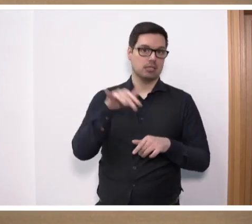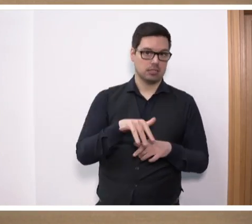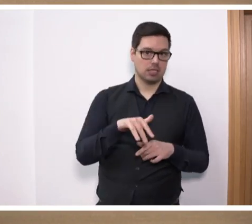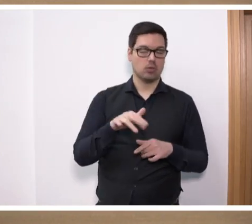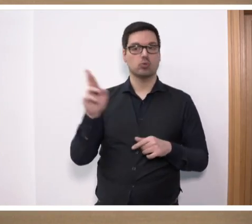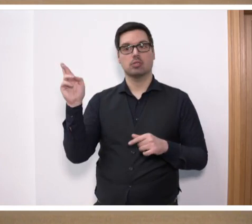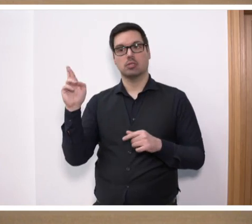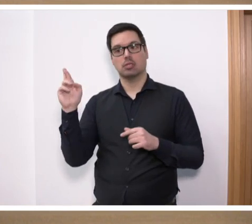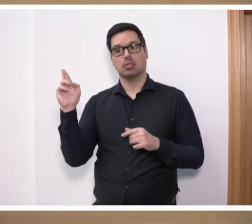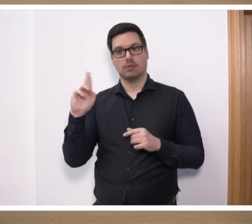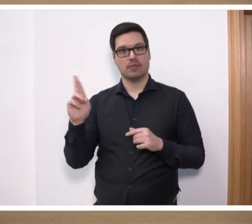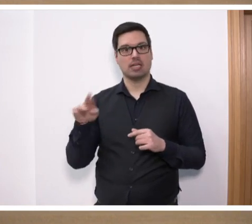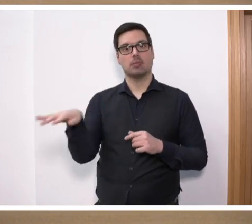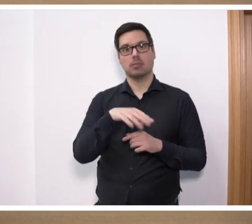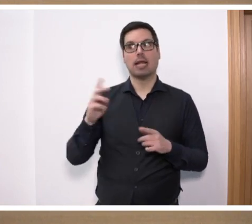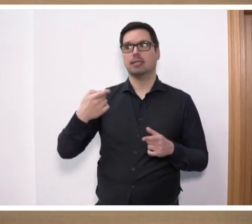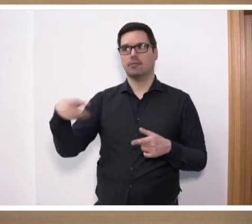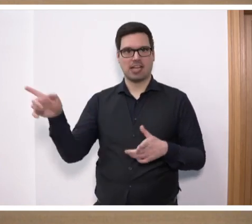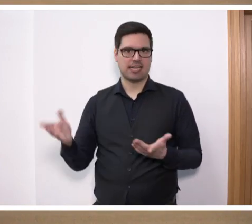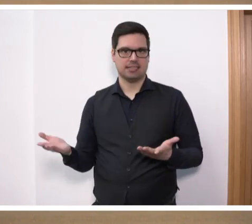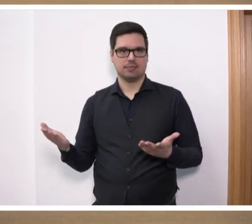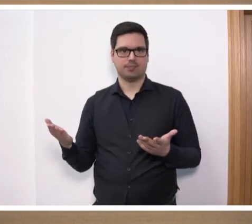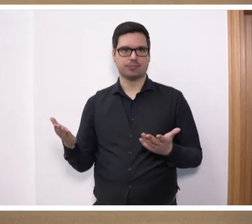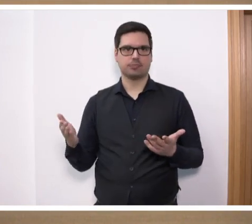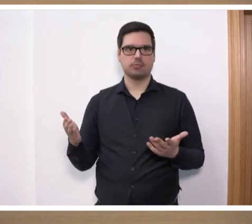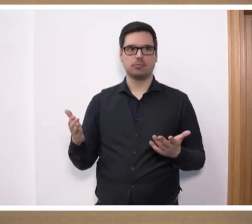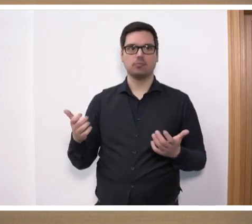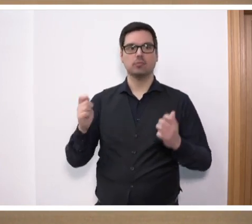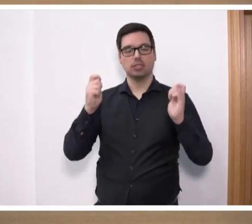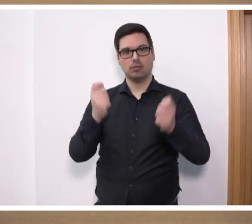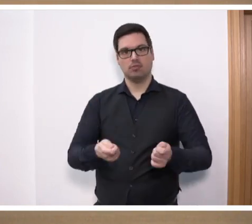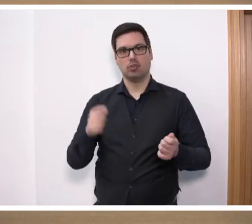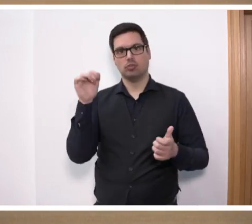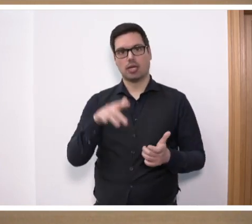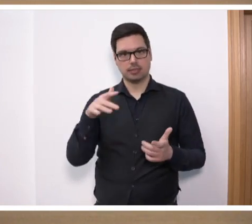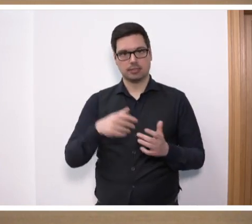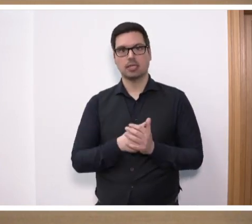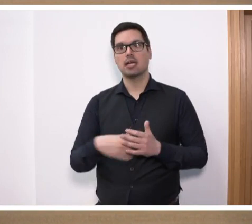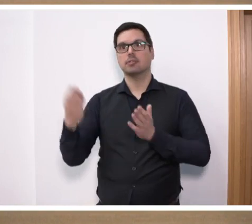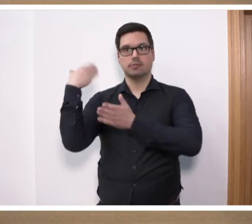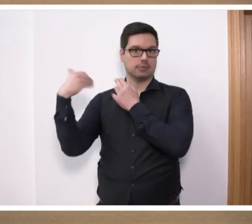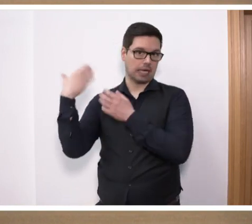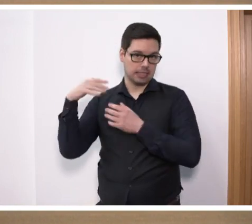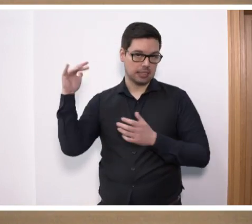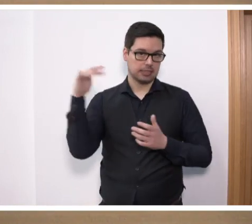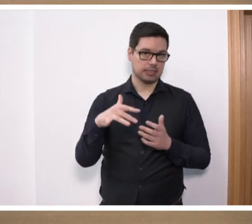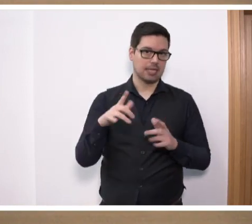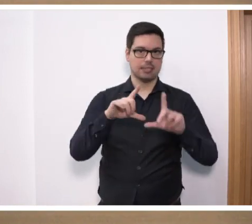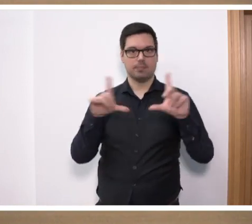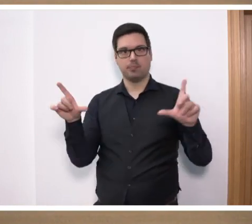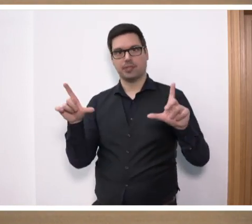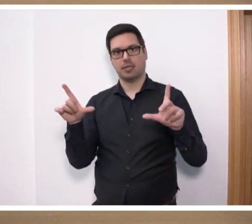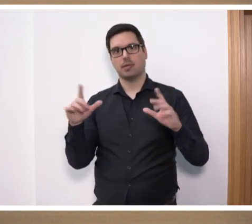Land noch mal entsprechend verlässt. Und einen konkreten Vorschlag, den haben wir auch in der Vergangenheit schon mal gemacht, ist das Thema